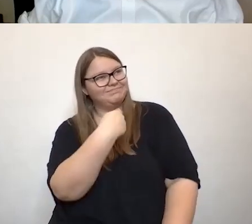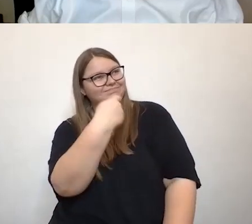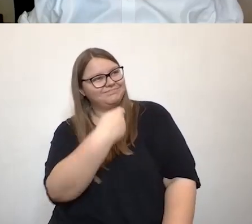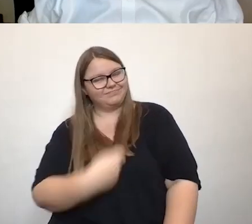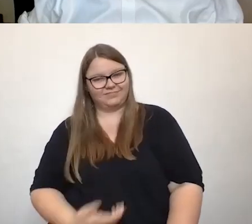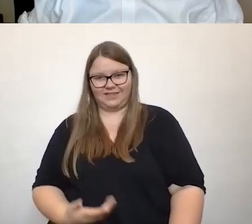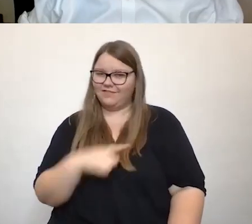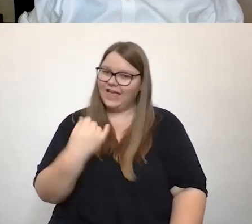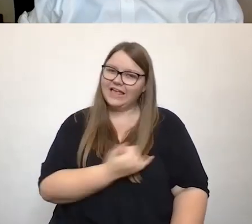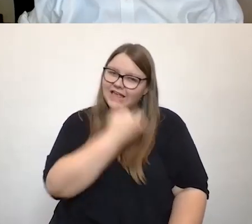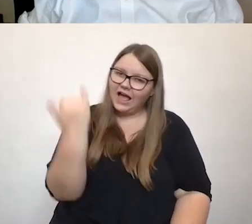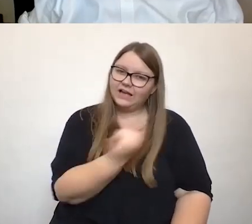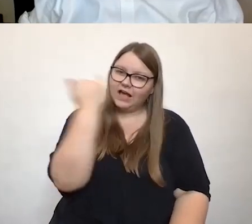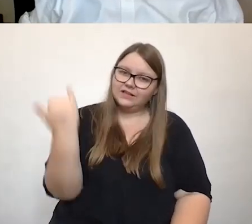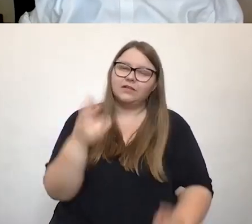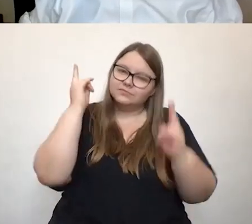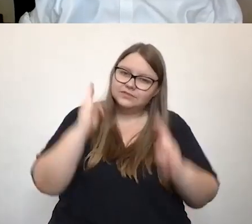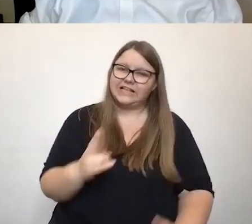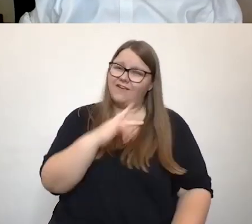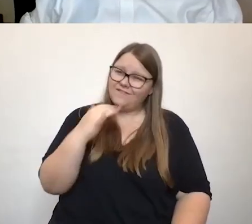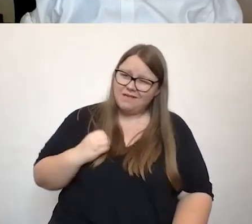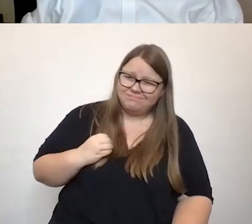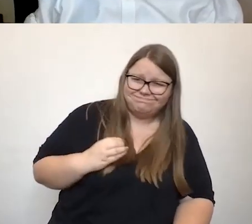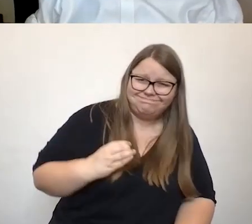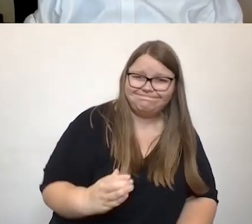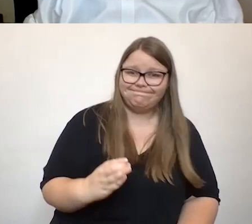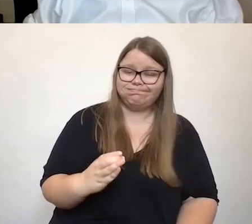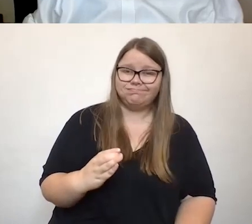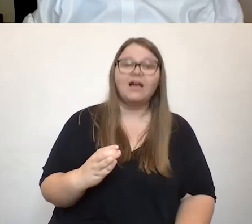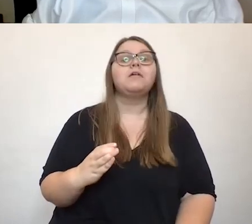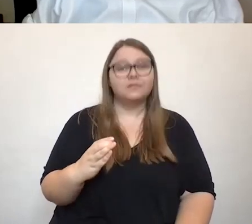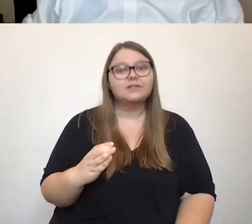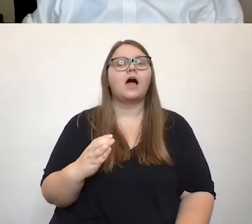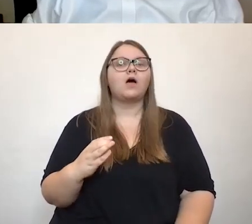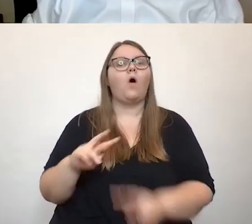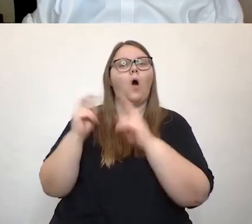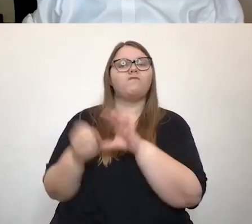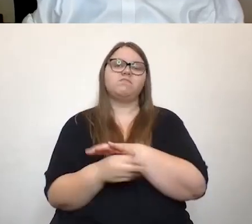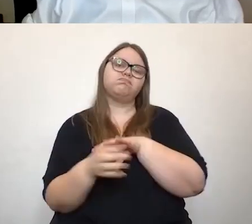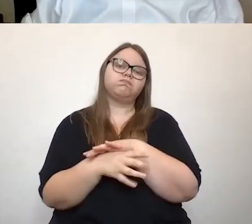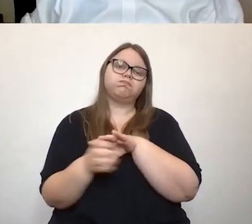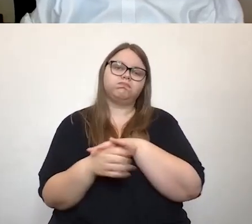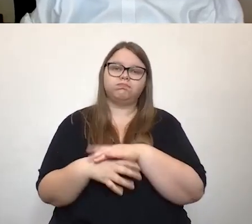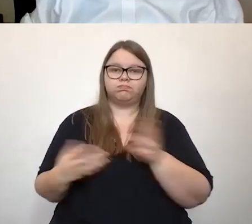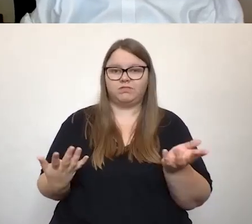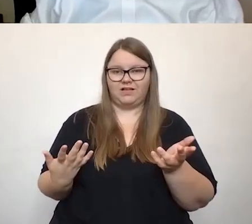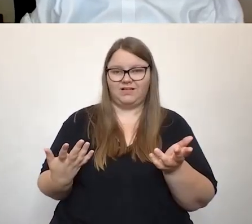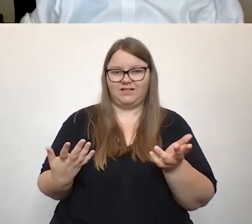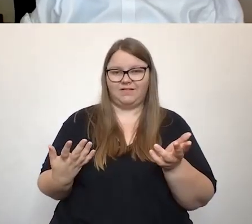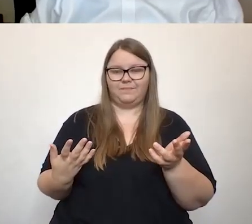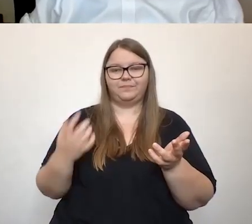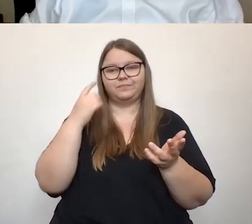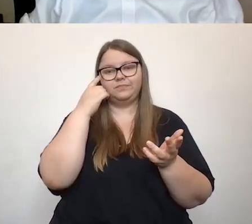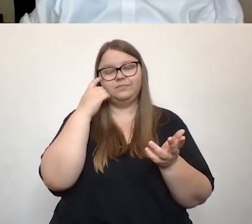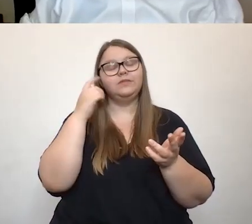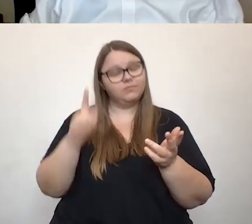jahrelang sich einen goldenen Arsch, Entschuldigung, die goldene Nase verdient an, sorry, das ist ja nach sieben, das ist ja nicht ganz jugendfrei, also die haben